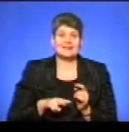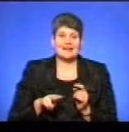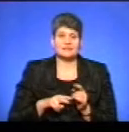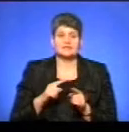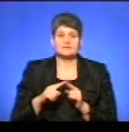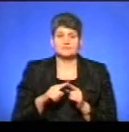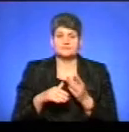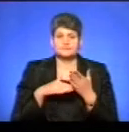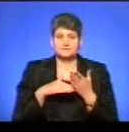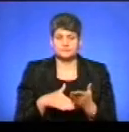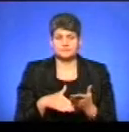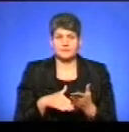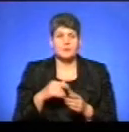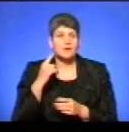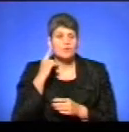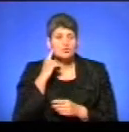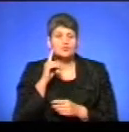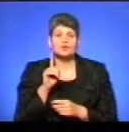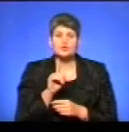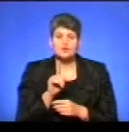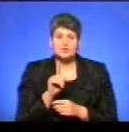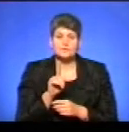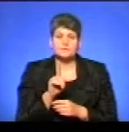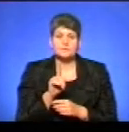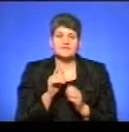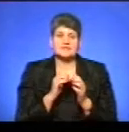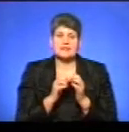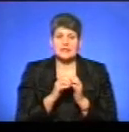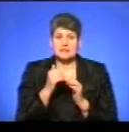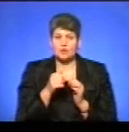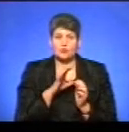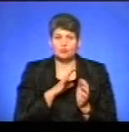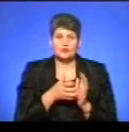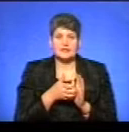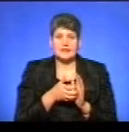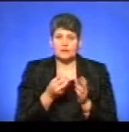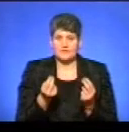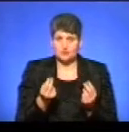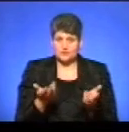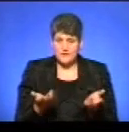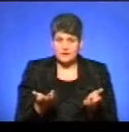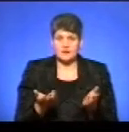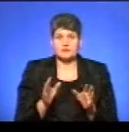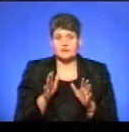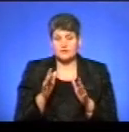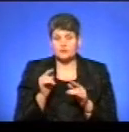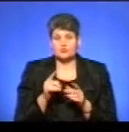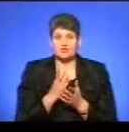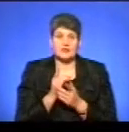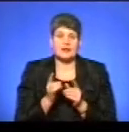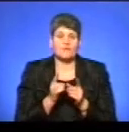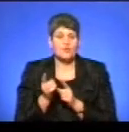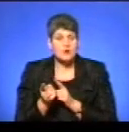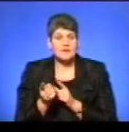екстреної медичної допомоги, ми почули, що в середині року було недофінансування. Так сталося, тому що відбувається реформа,